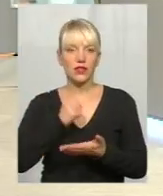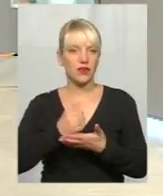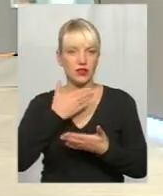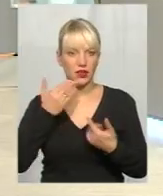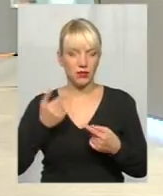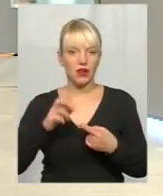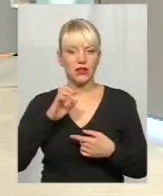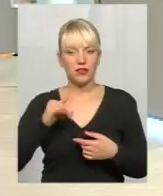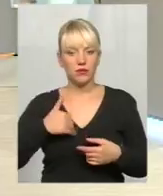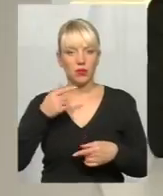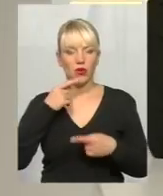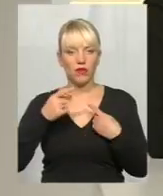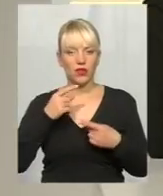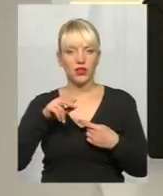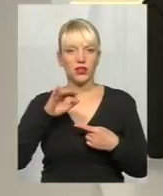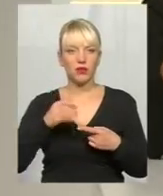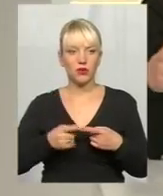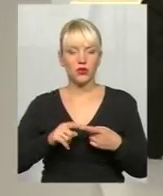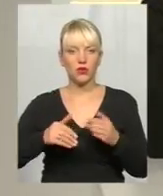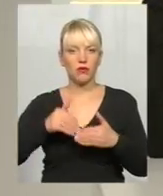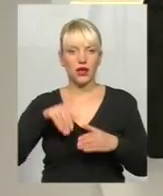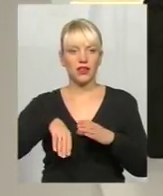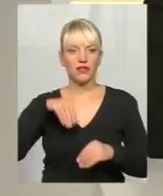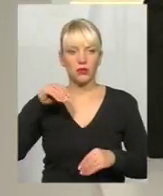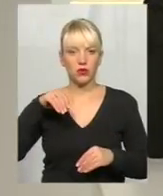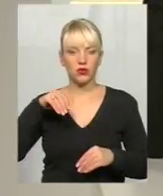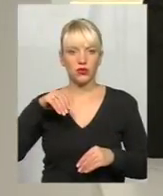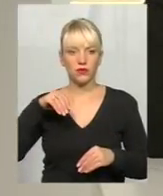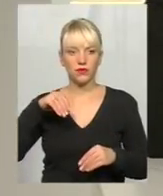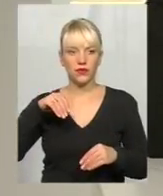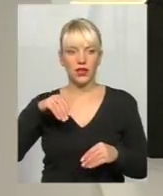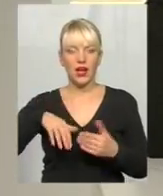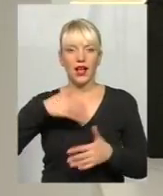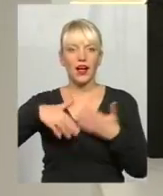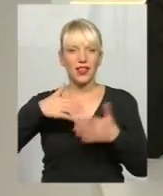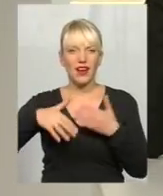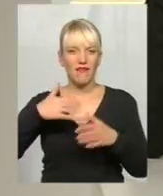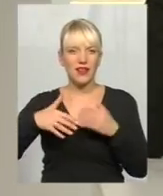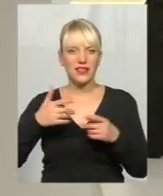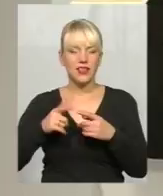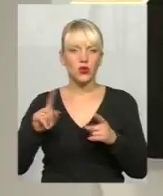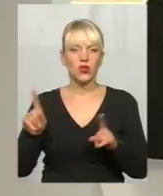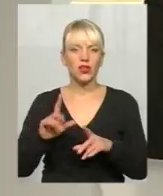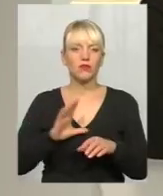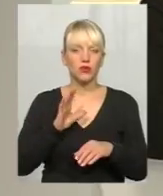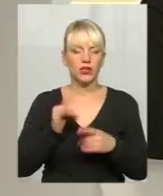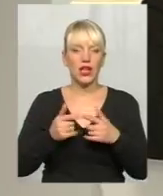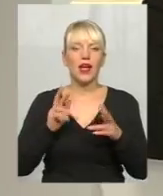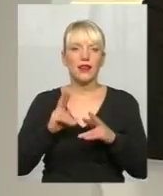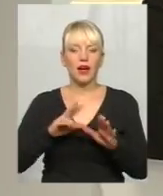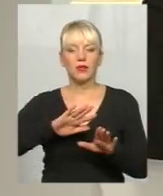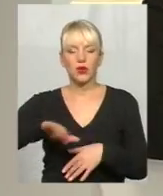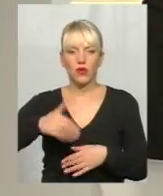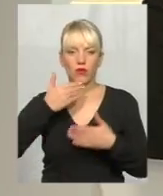Тож, хотів би погоритися ж таки про оцю передвиборчу всю катавасію, так би мовити назвати, яка відбувалася. Як минув останній